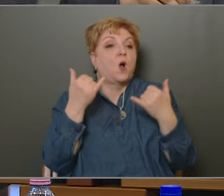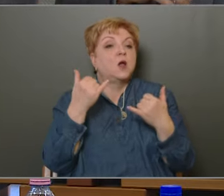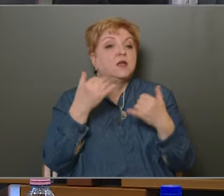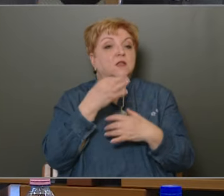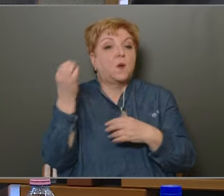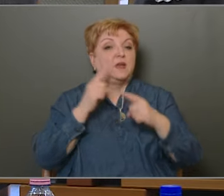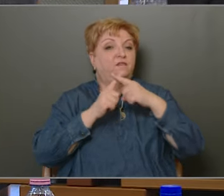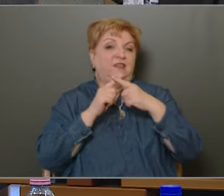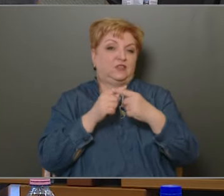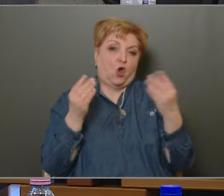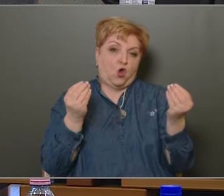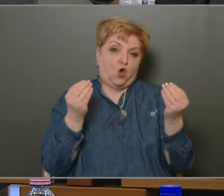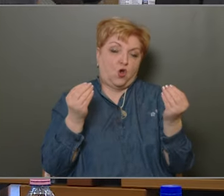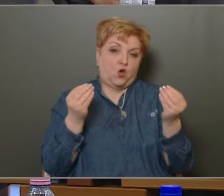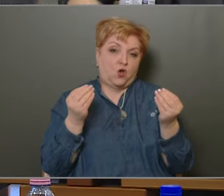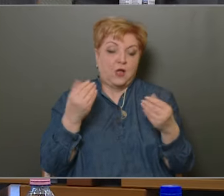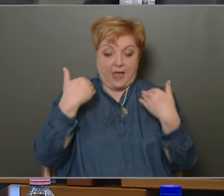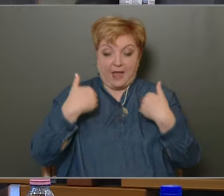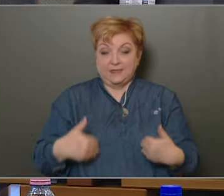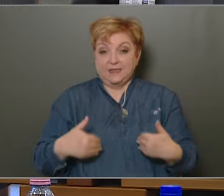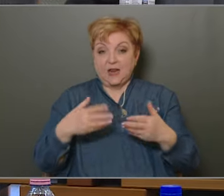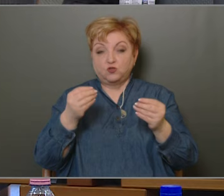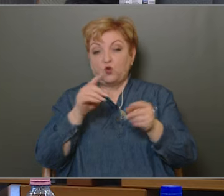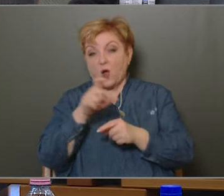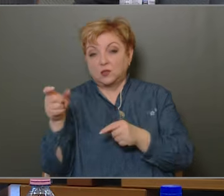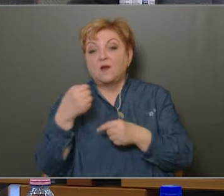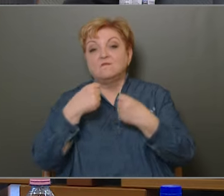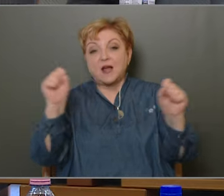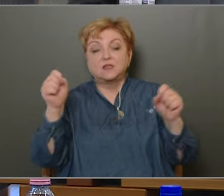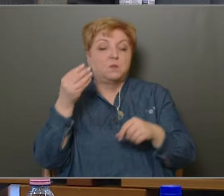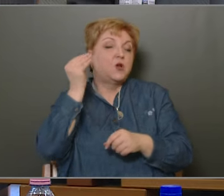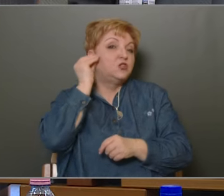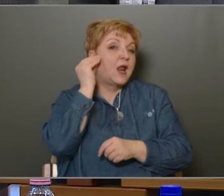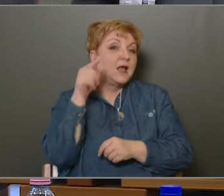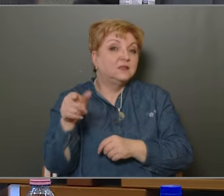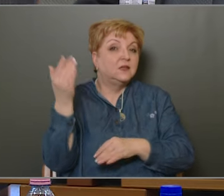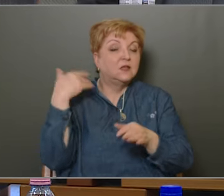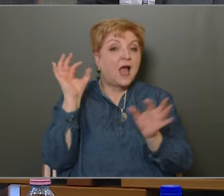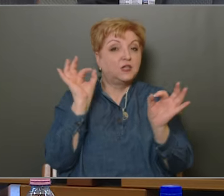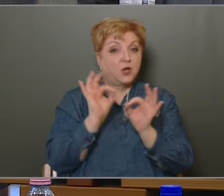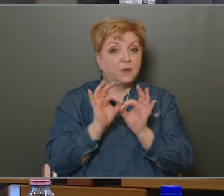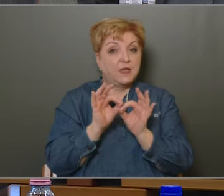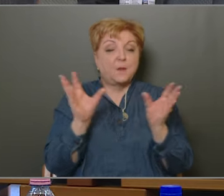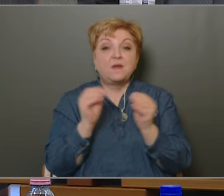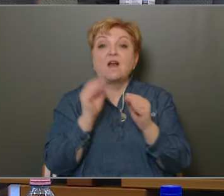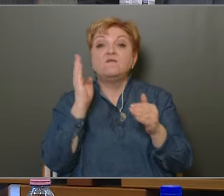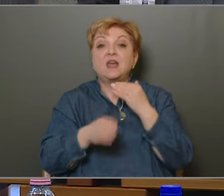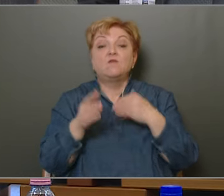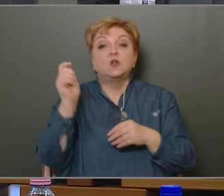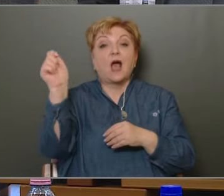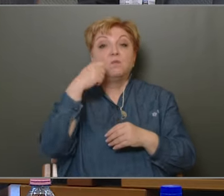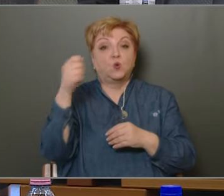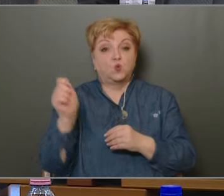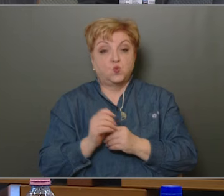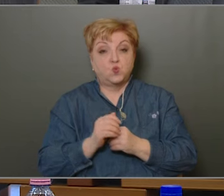vitatárgyát képezi. Egyénileg sokak számára valóban felszabadulást jelentettek az akkori események, mivel véget ért a háború.